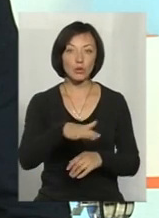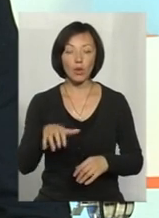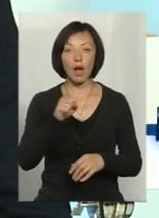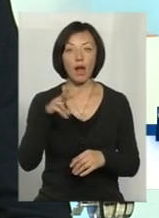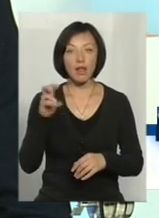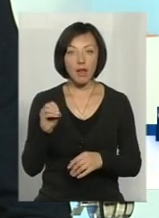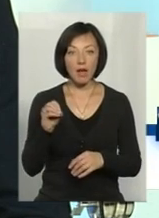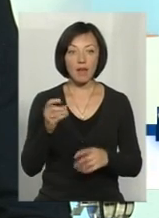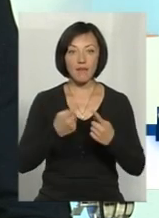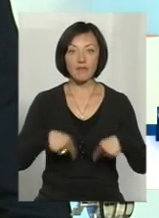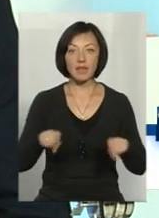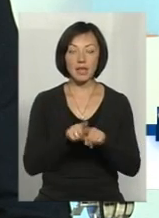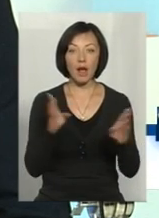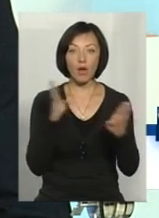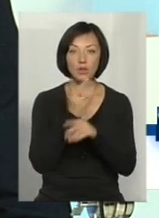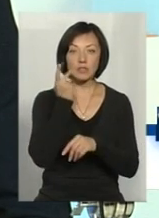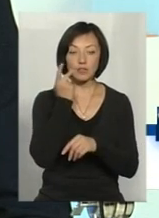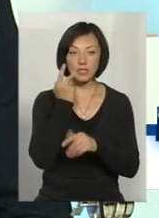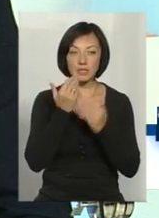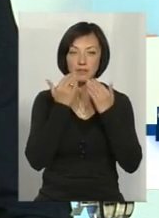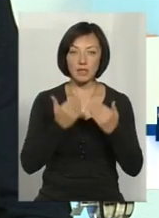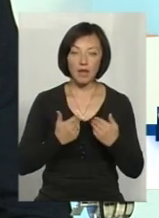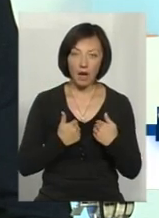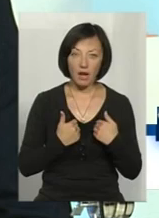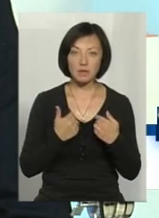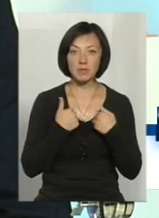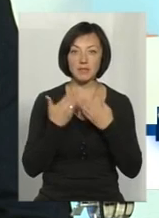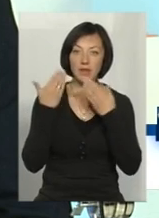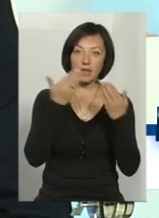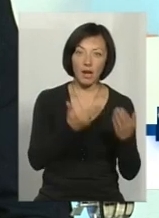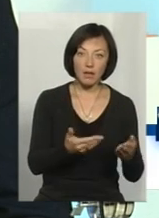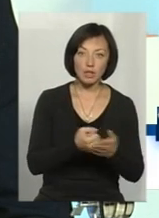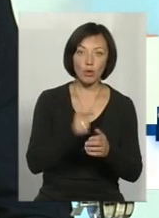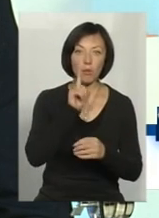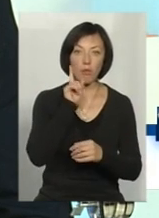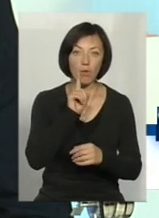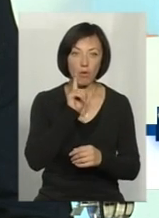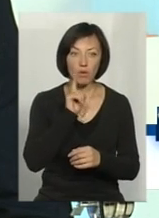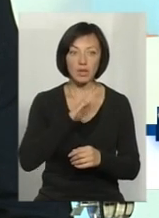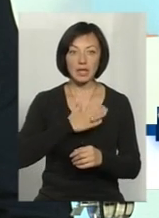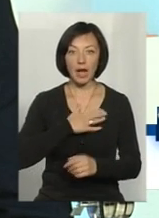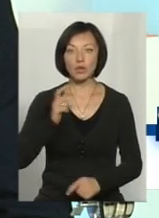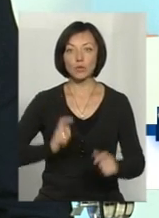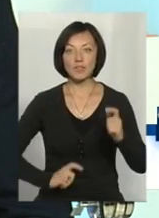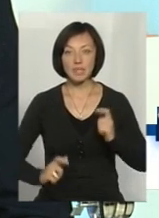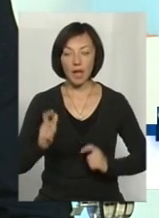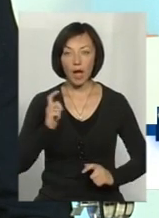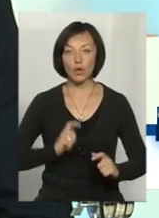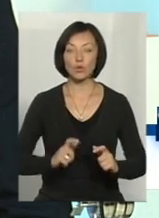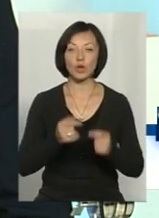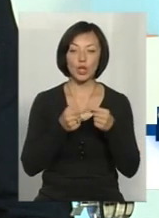відділ екології завжди звертається до нас, ми звертаємося до молоді, нашого університету,